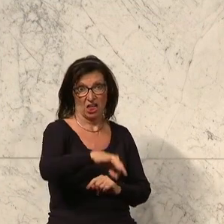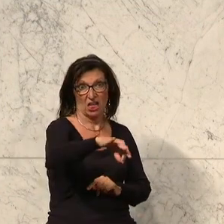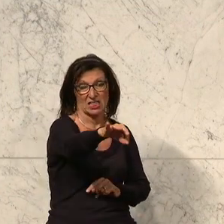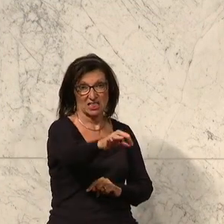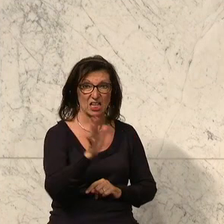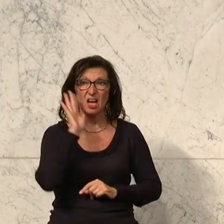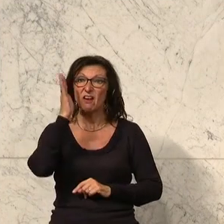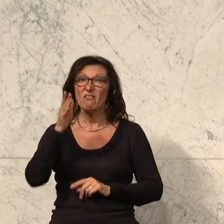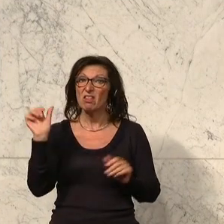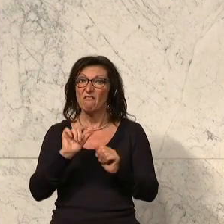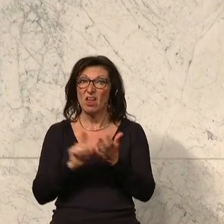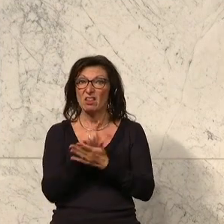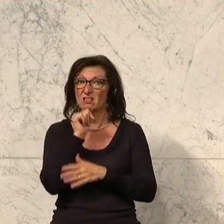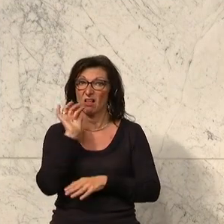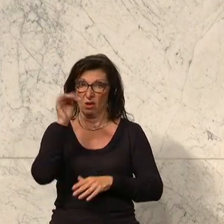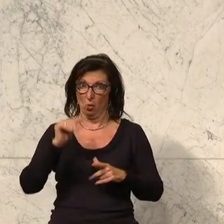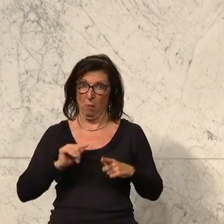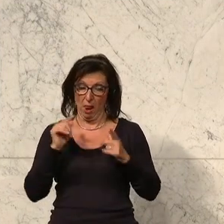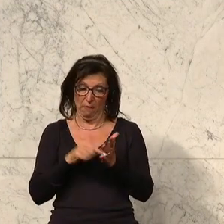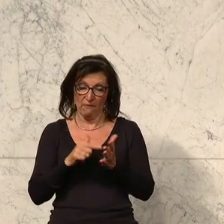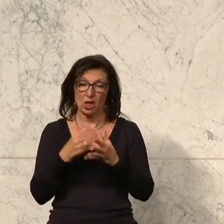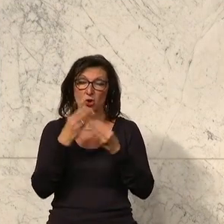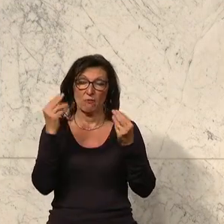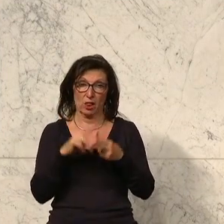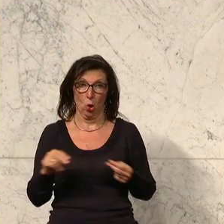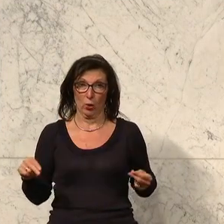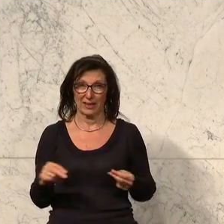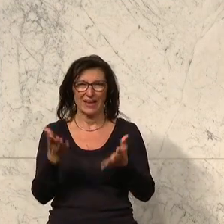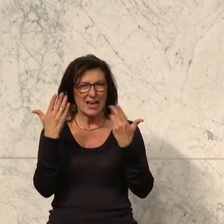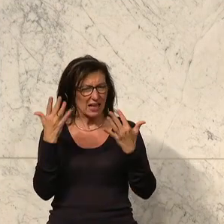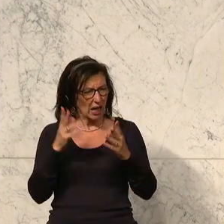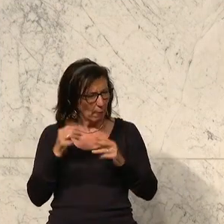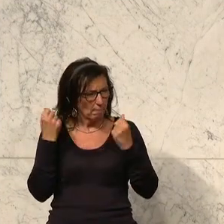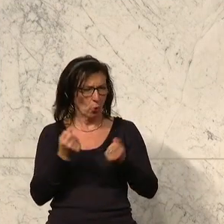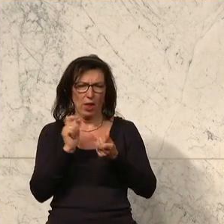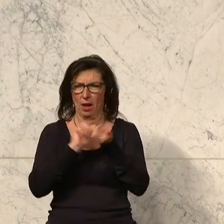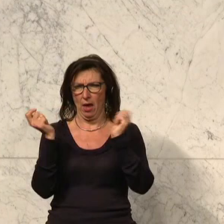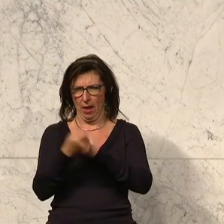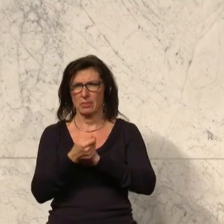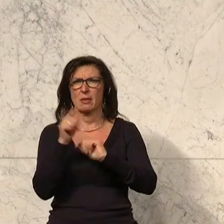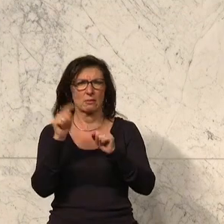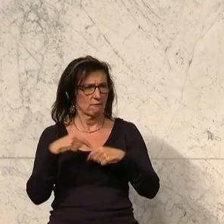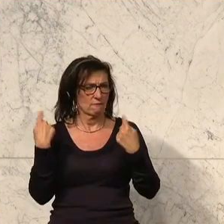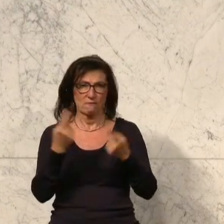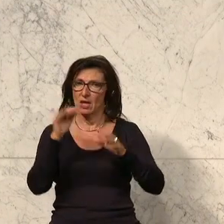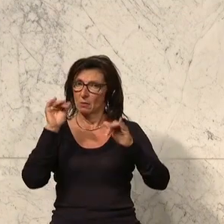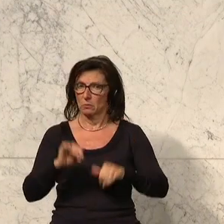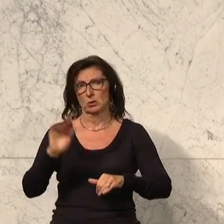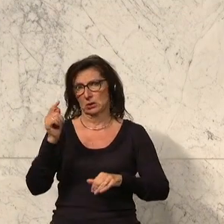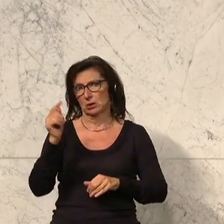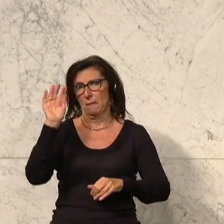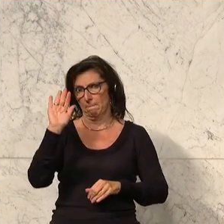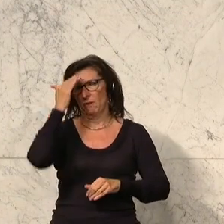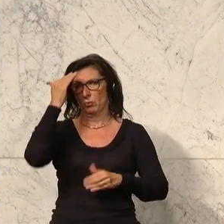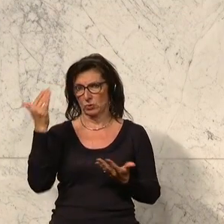zu trocken ist. Das heißt, wir haben hier einfach massive klimatische Veränderungen, die wir einfach auch hier nachbetrachten müssen. Und